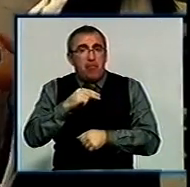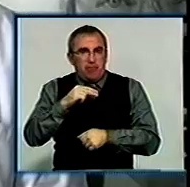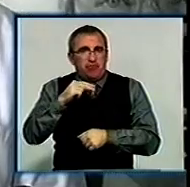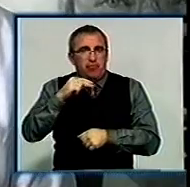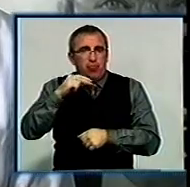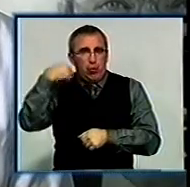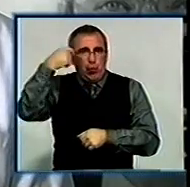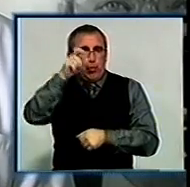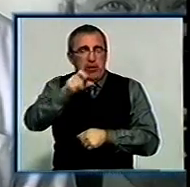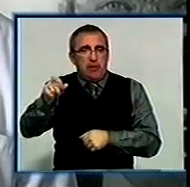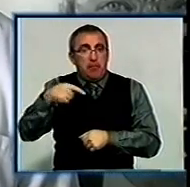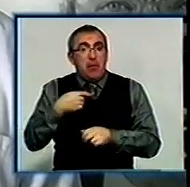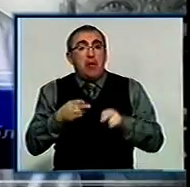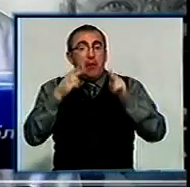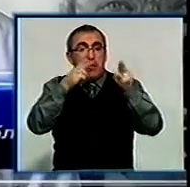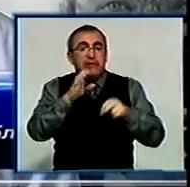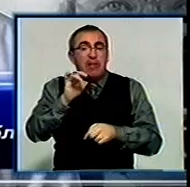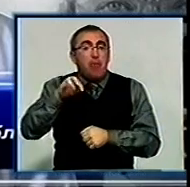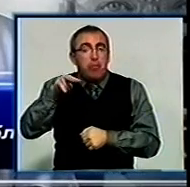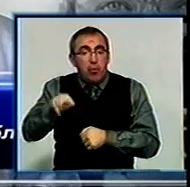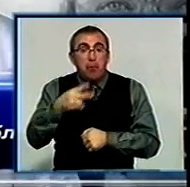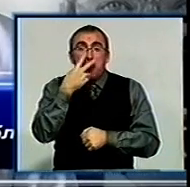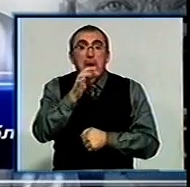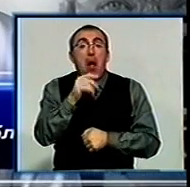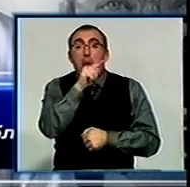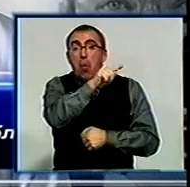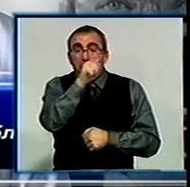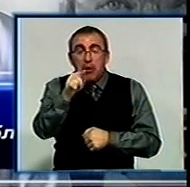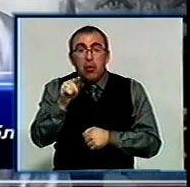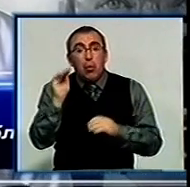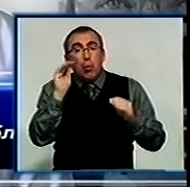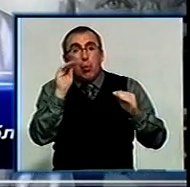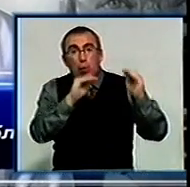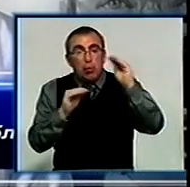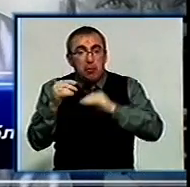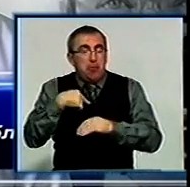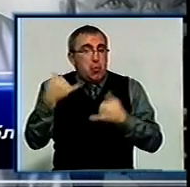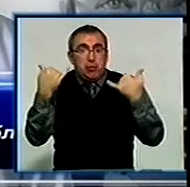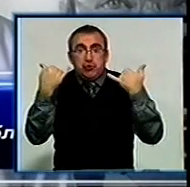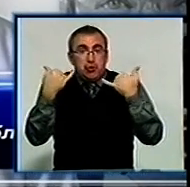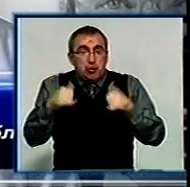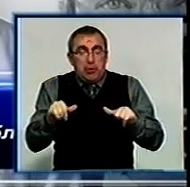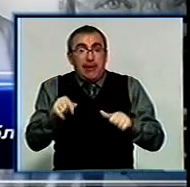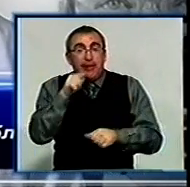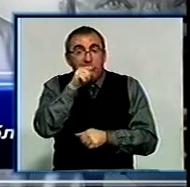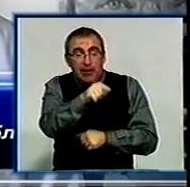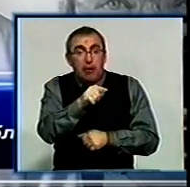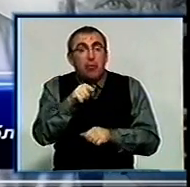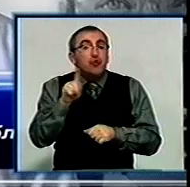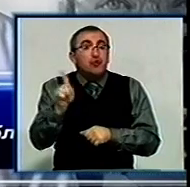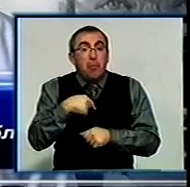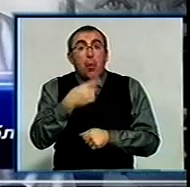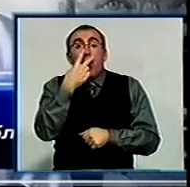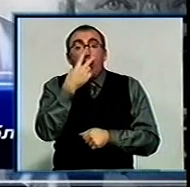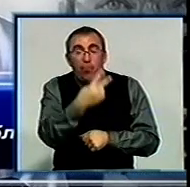Туреччини. Ми п'їхали в Стамбул, пісмотріли, як вони устроені. І ми були шокувані, звісно, тим, що ми